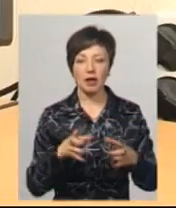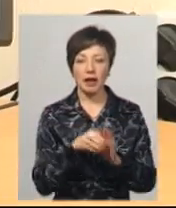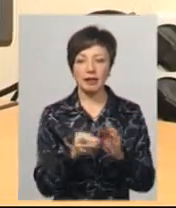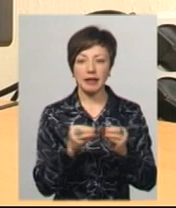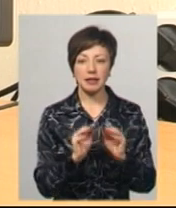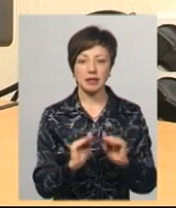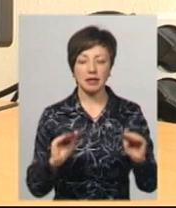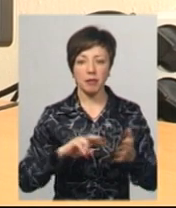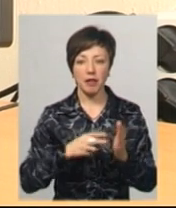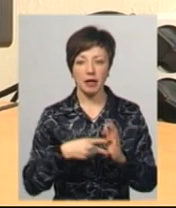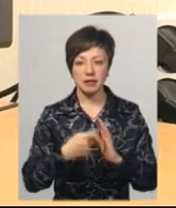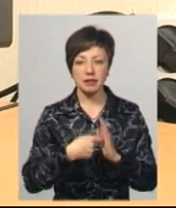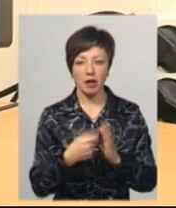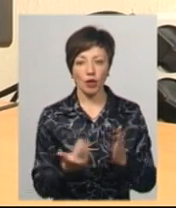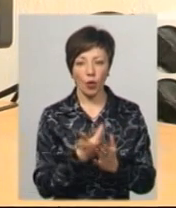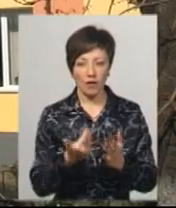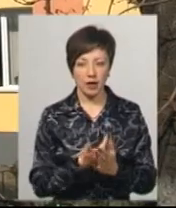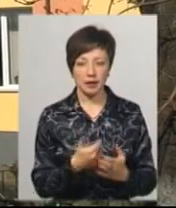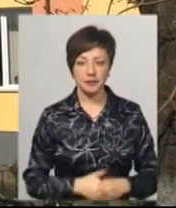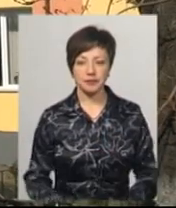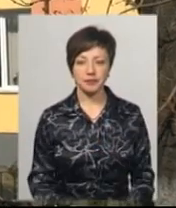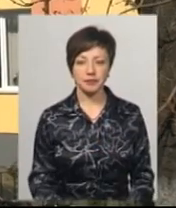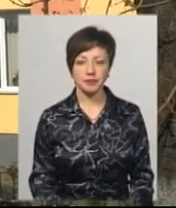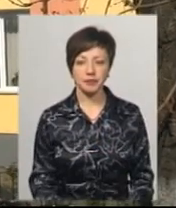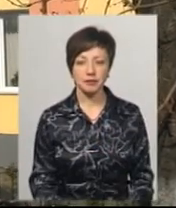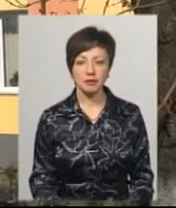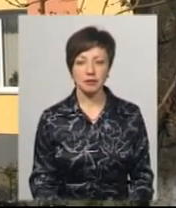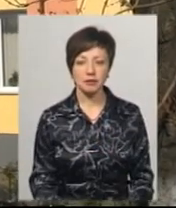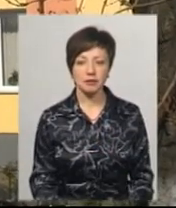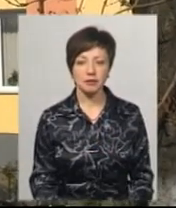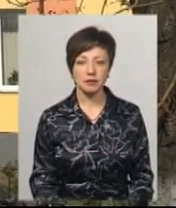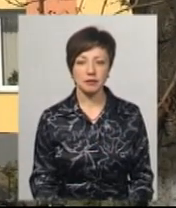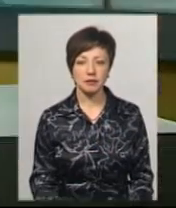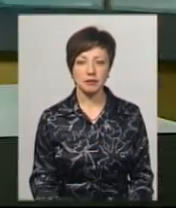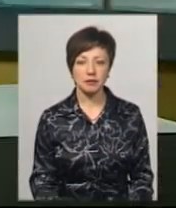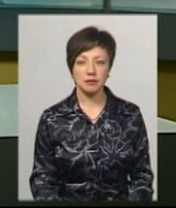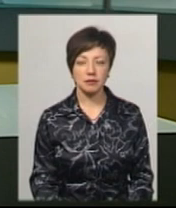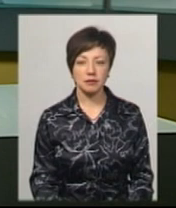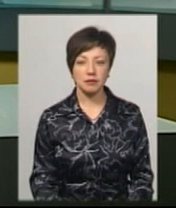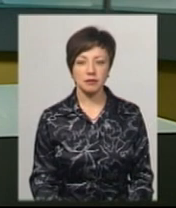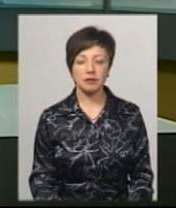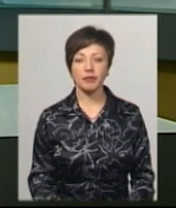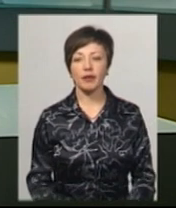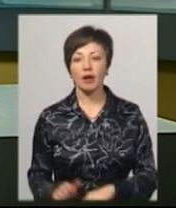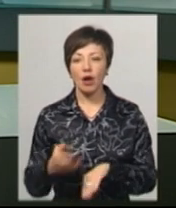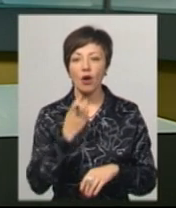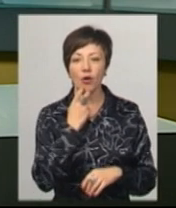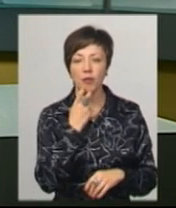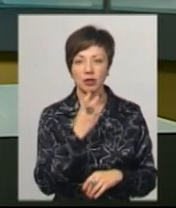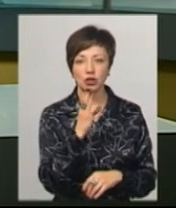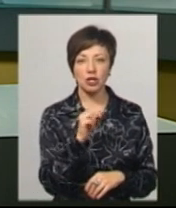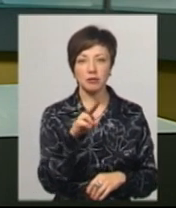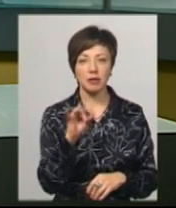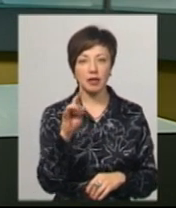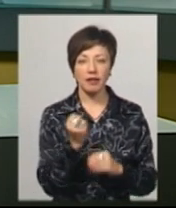ліцею. У планах знімати шкільні новини. Леся Боровець, Дем'ян Цегольник. Новини на Суспільному. Хмельниччина. Комедію Вільяма Шекспіра